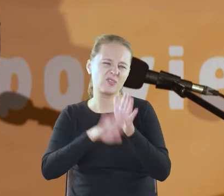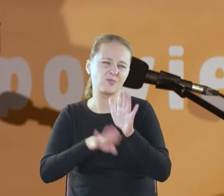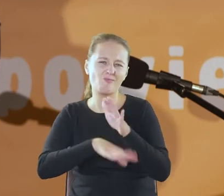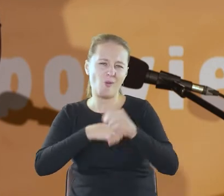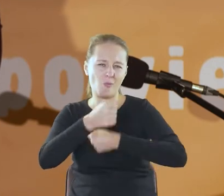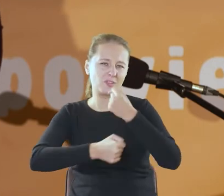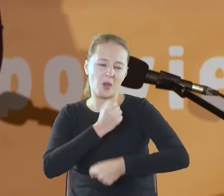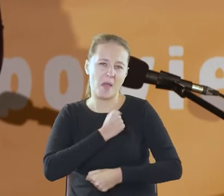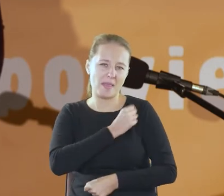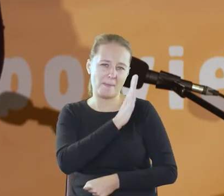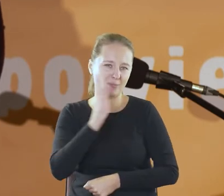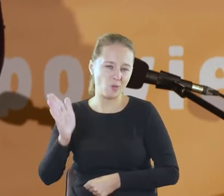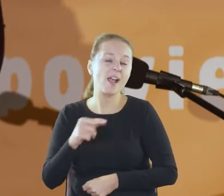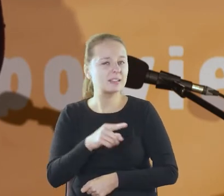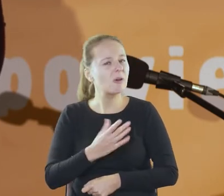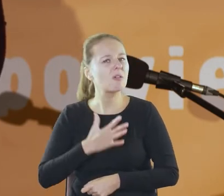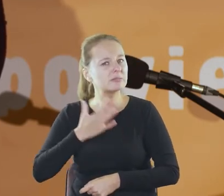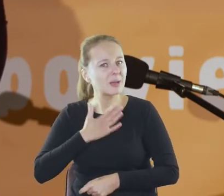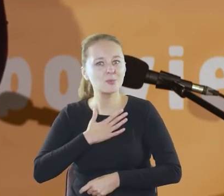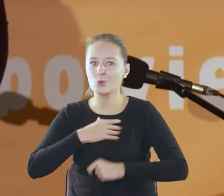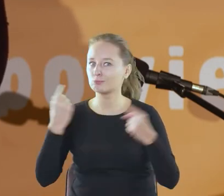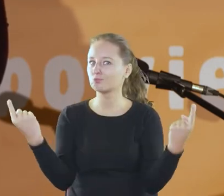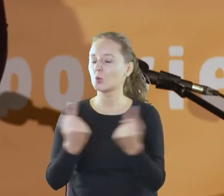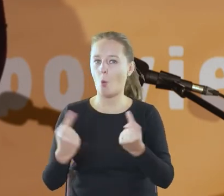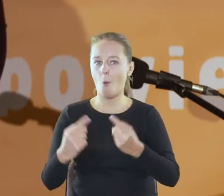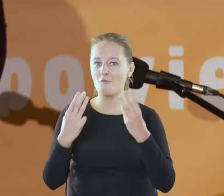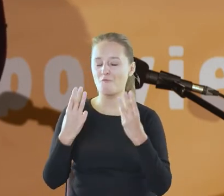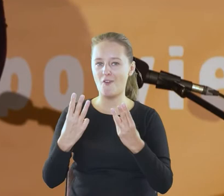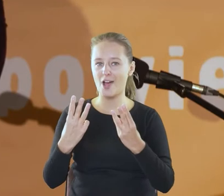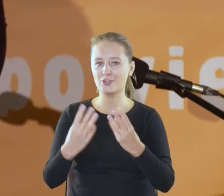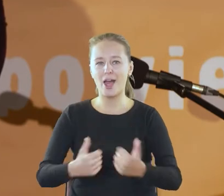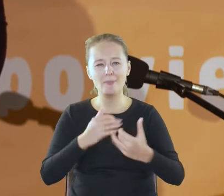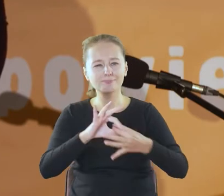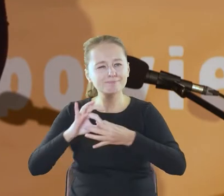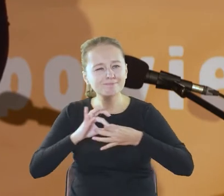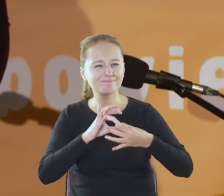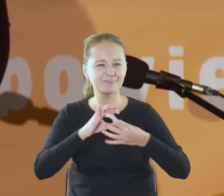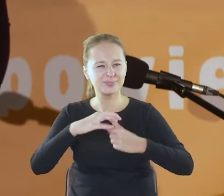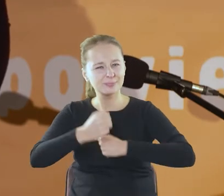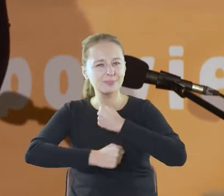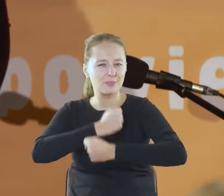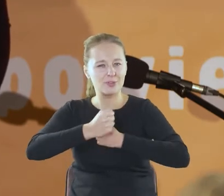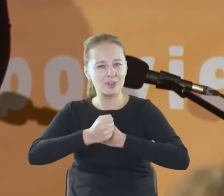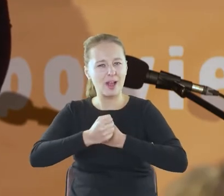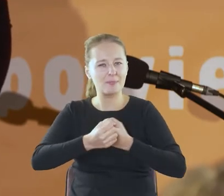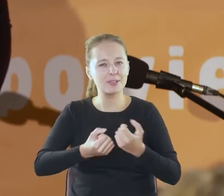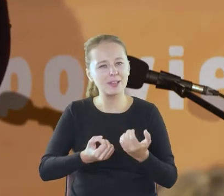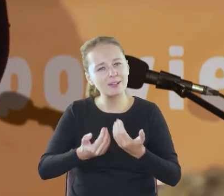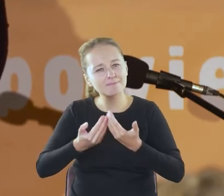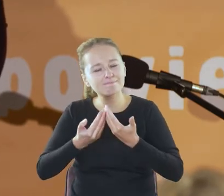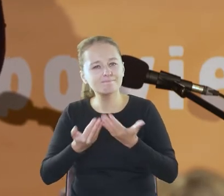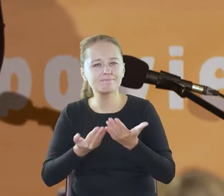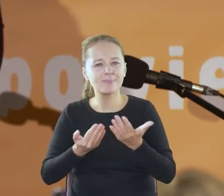I to wydaje mi się być super istotne, żebyśmy wspólnymi siłami poszerzali grono, które